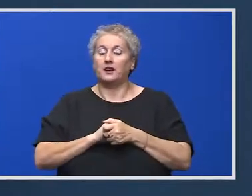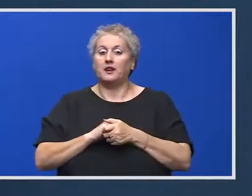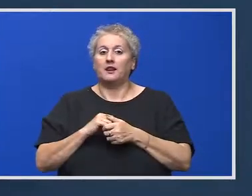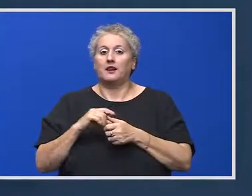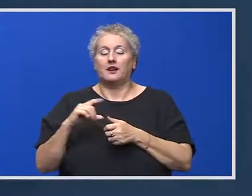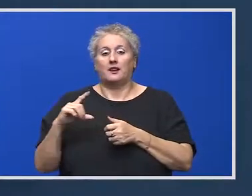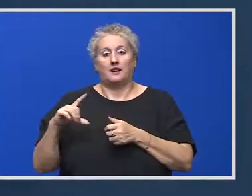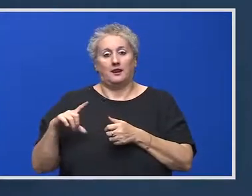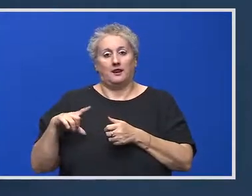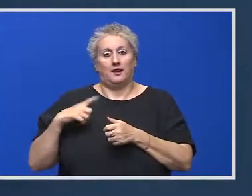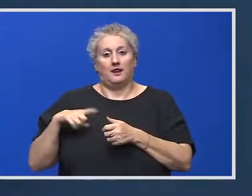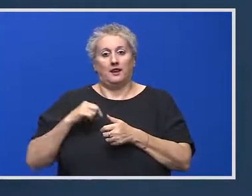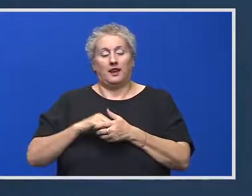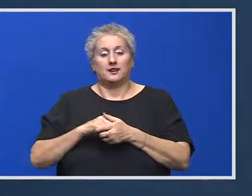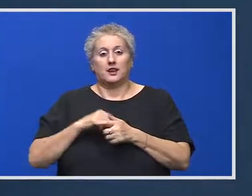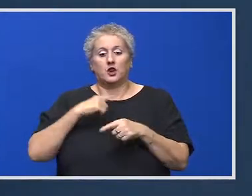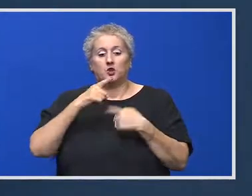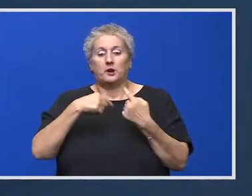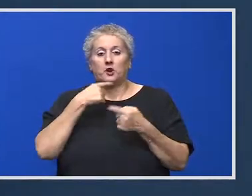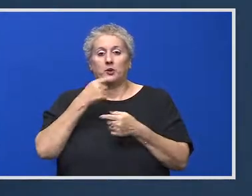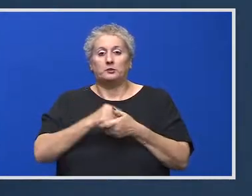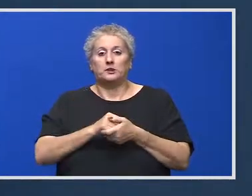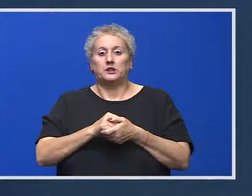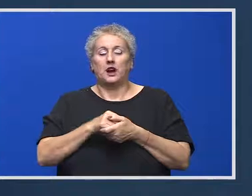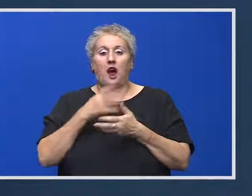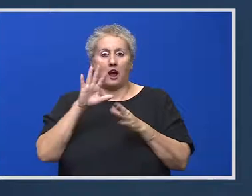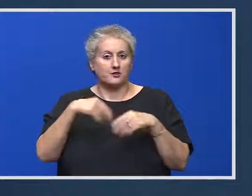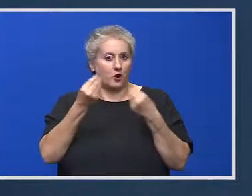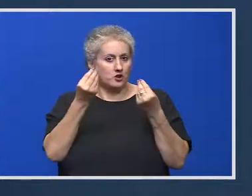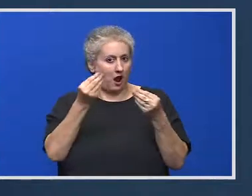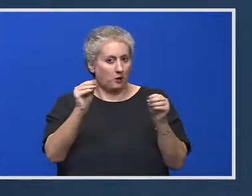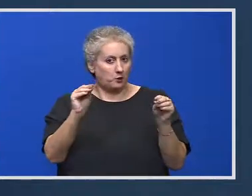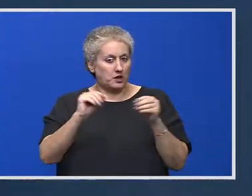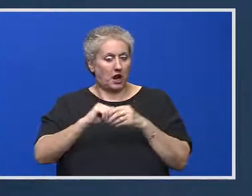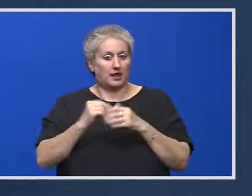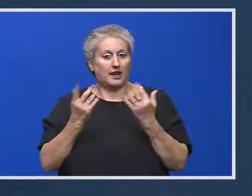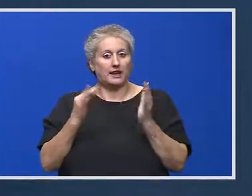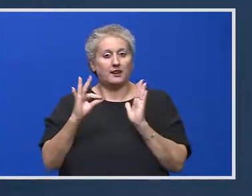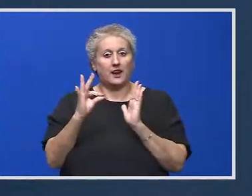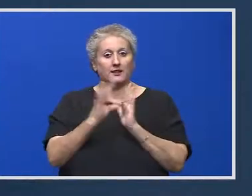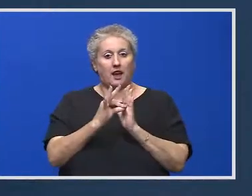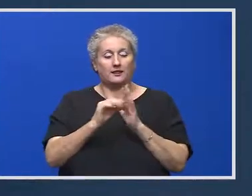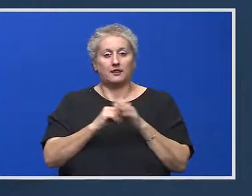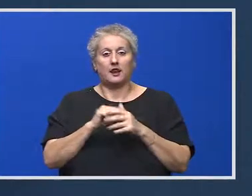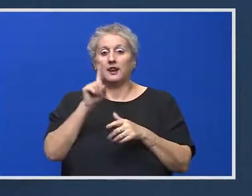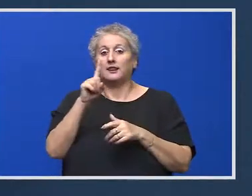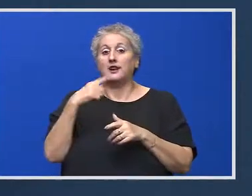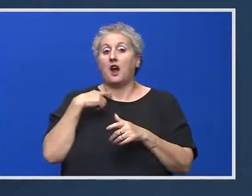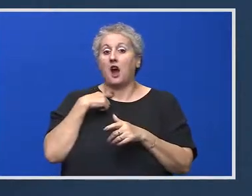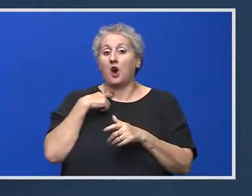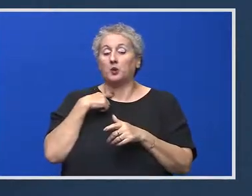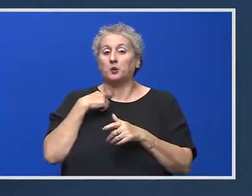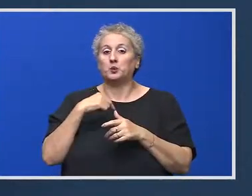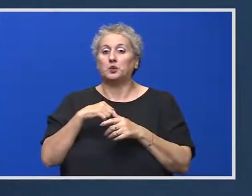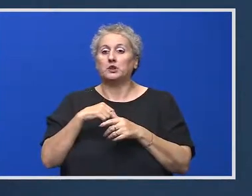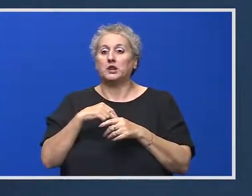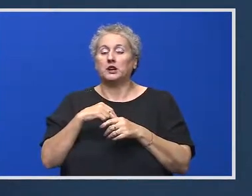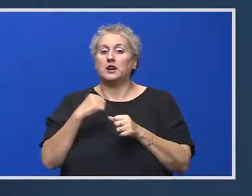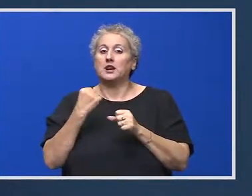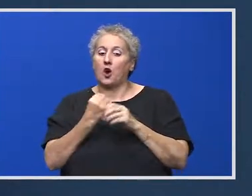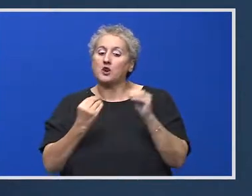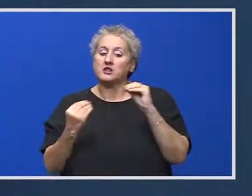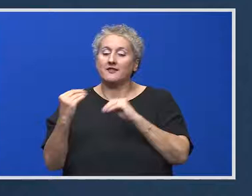Există, după cum ați fost deja anunțați, câteva date fixe. Întâi august este data la care se va